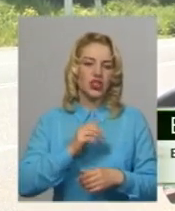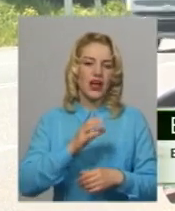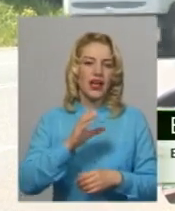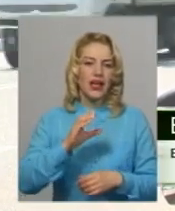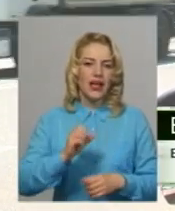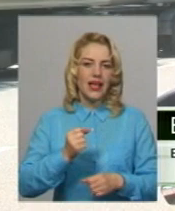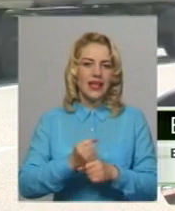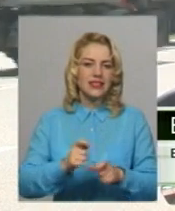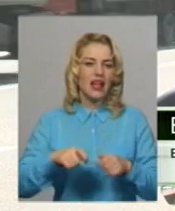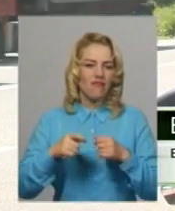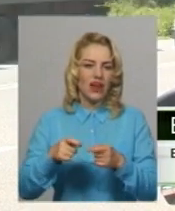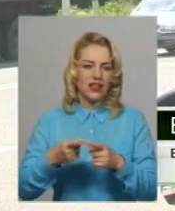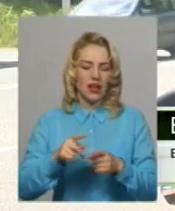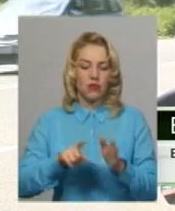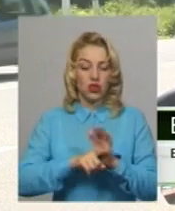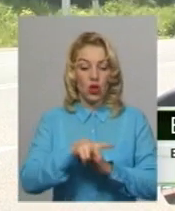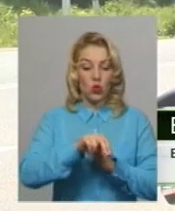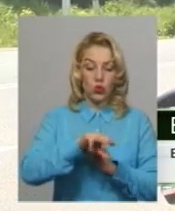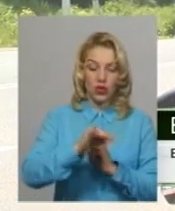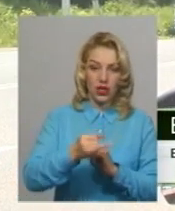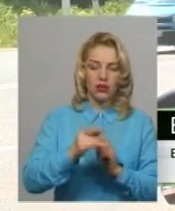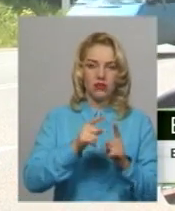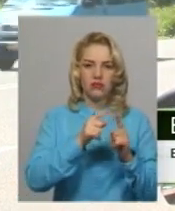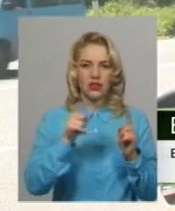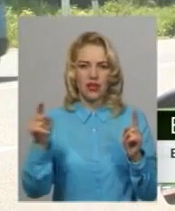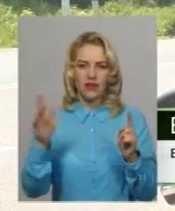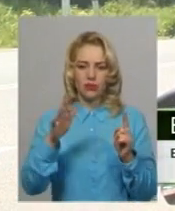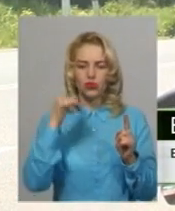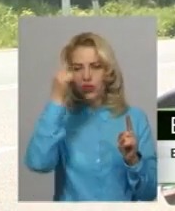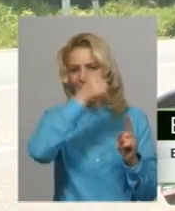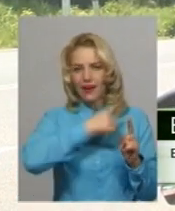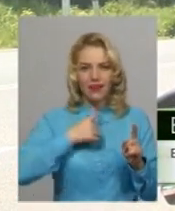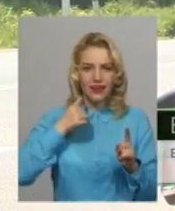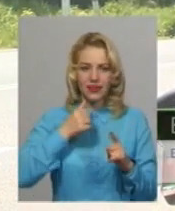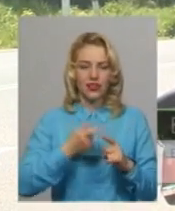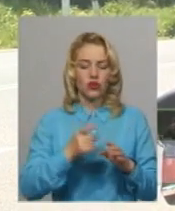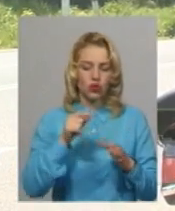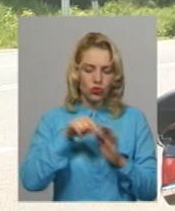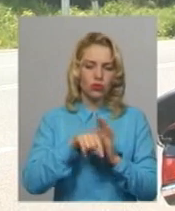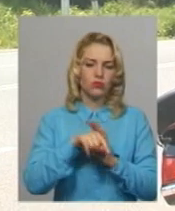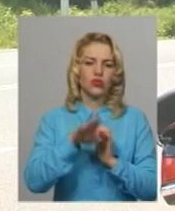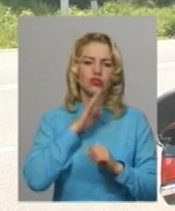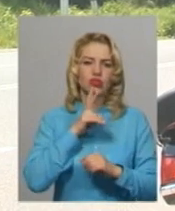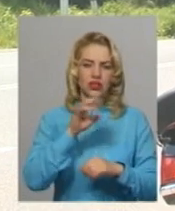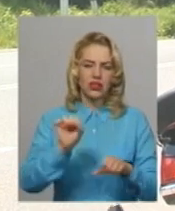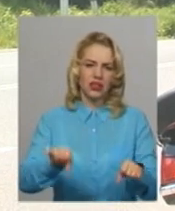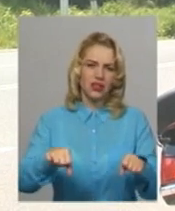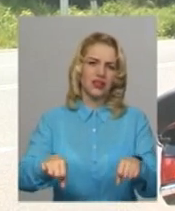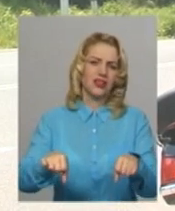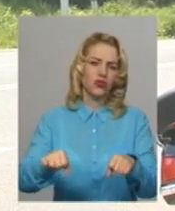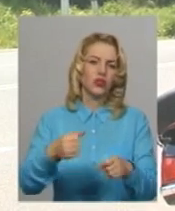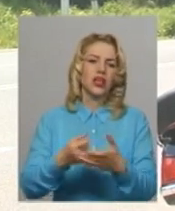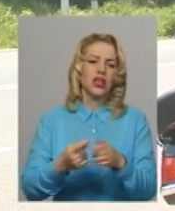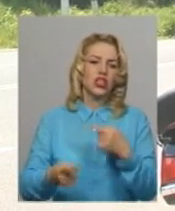цього року, тривалістю вона в рік. Тобто рік часу їдуть жінки, їдуть не тільки жінки, їдуть через